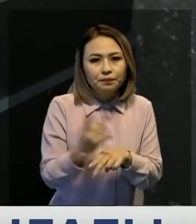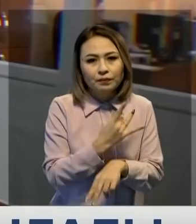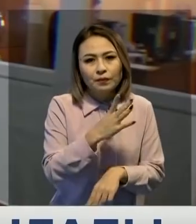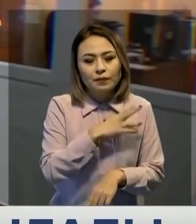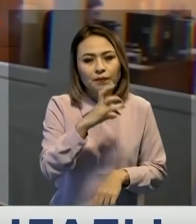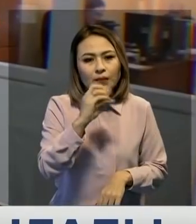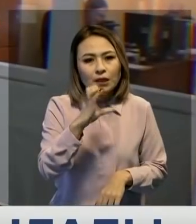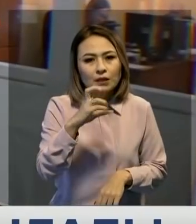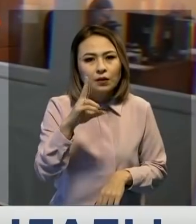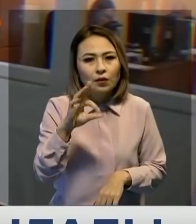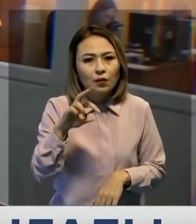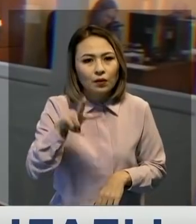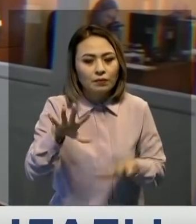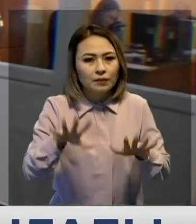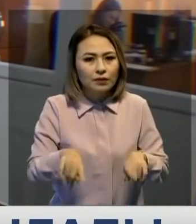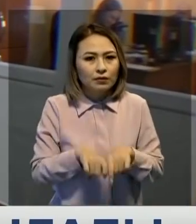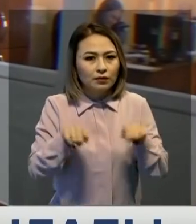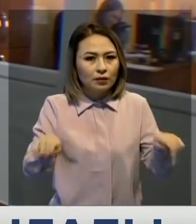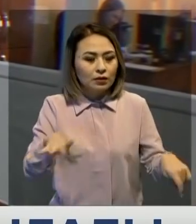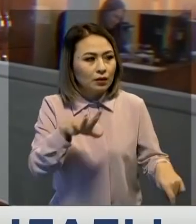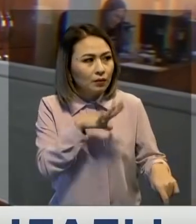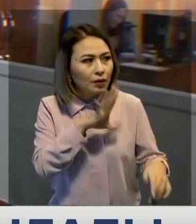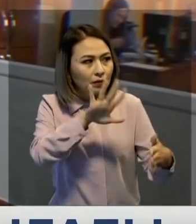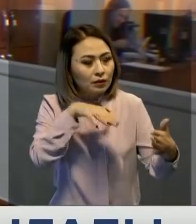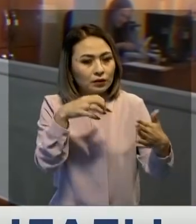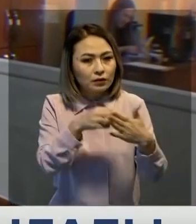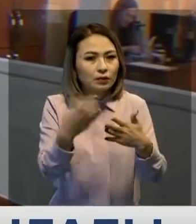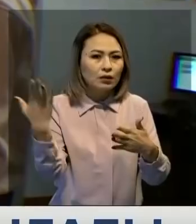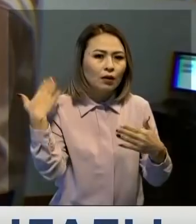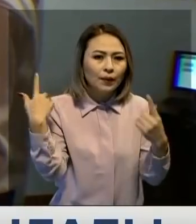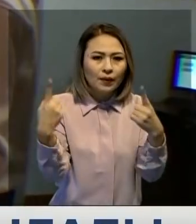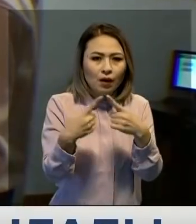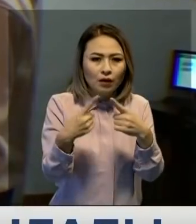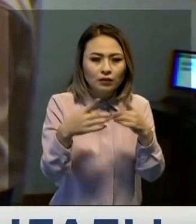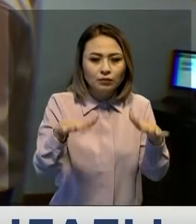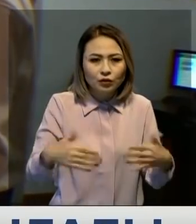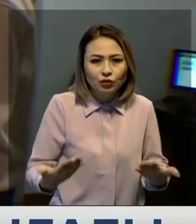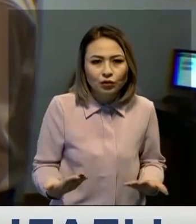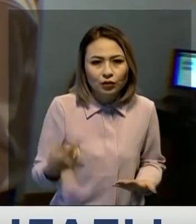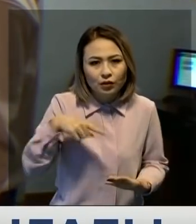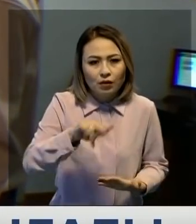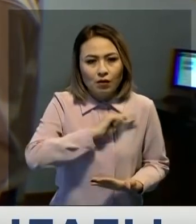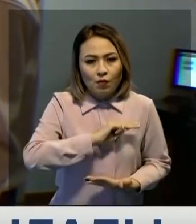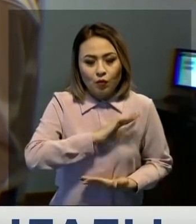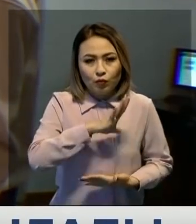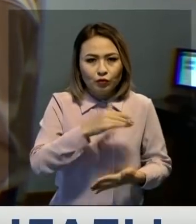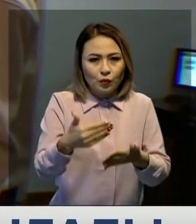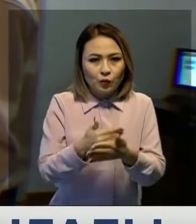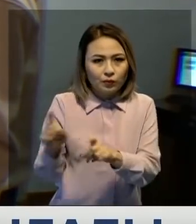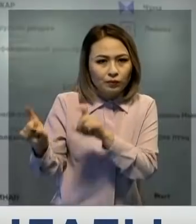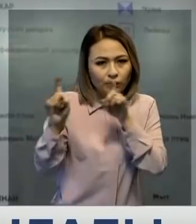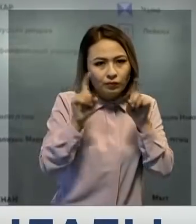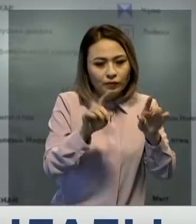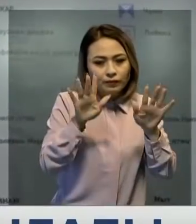бес көл ауылында жаңадан станция шылды. Осы уағытқа дейін ғимарат жалдап келген мамандар қазір жаңын санға көшті. Дегенмен жауаптылар